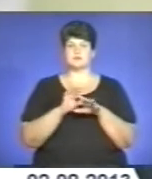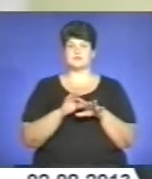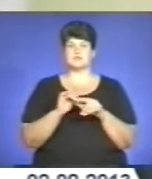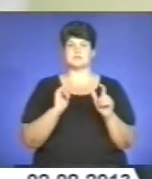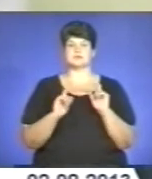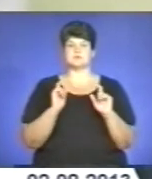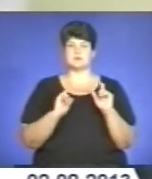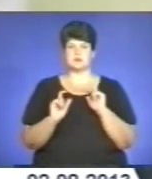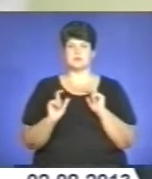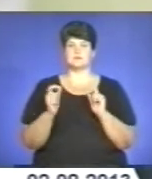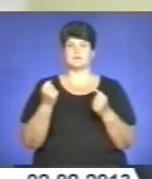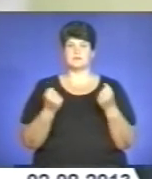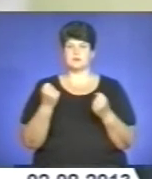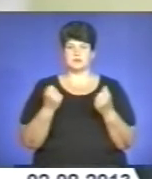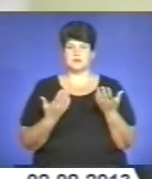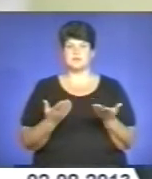руководителями.